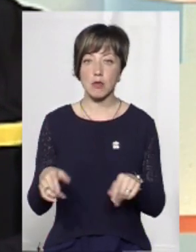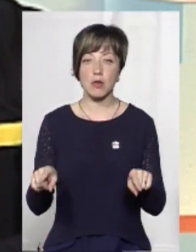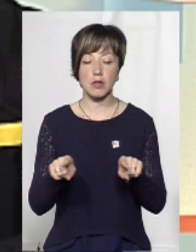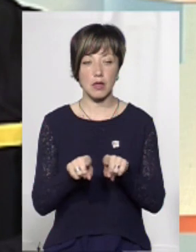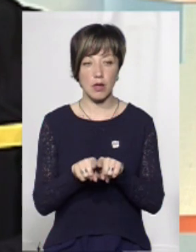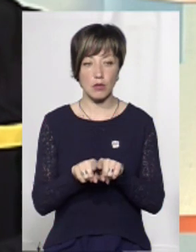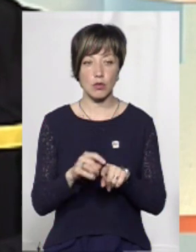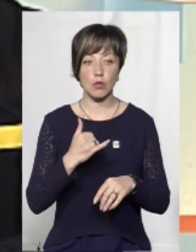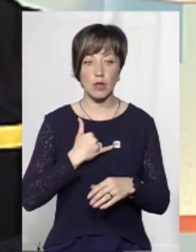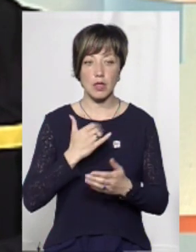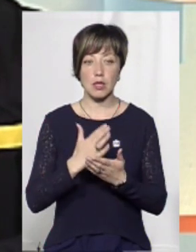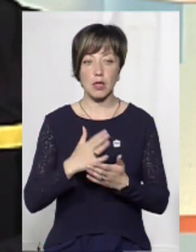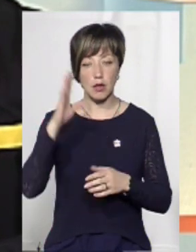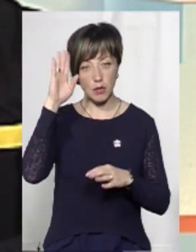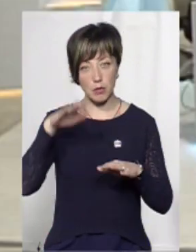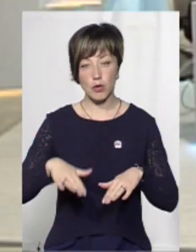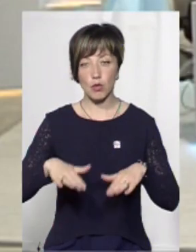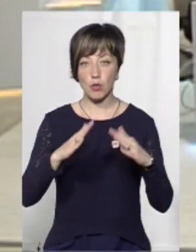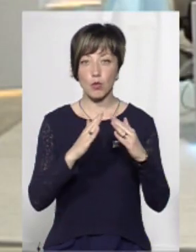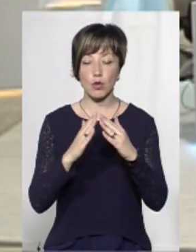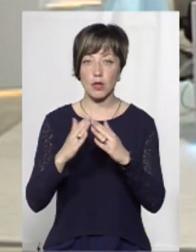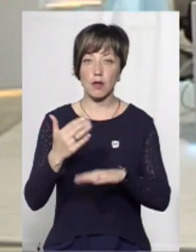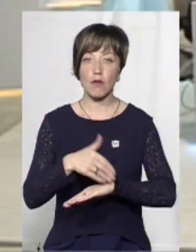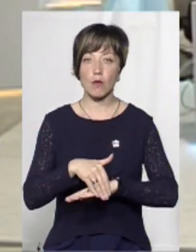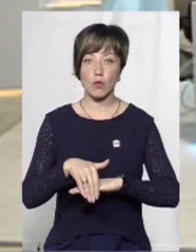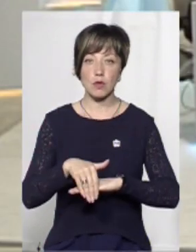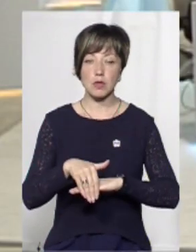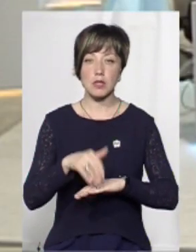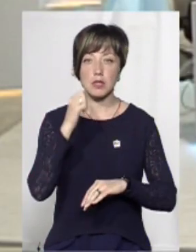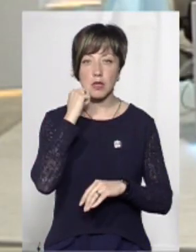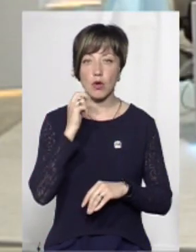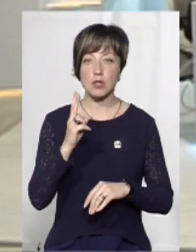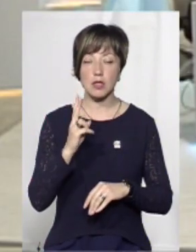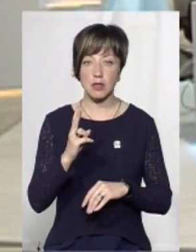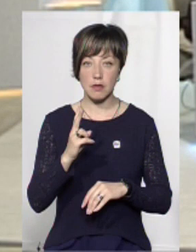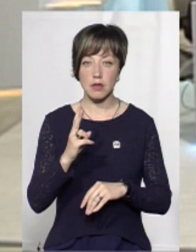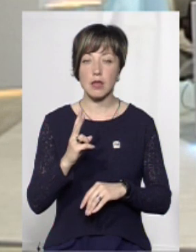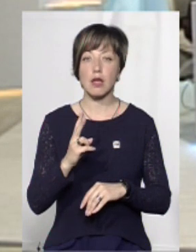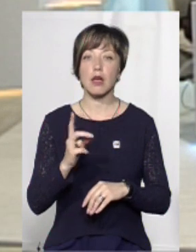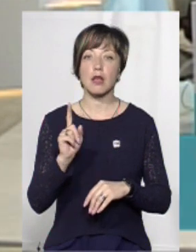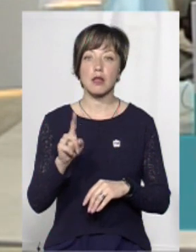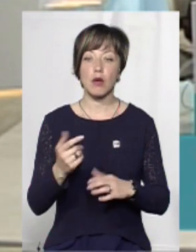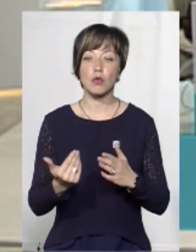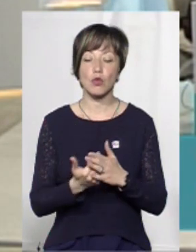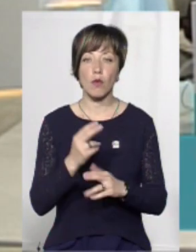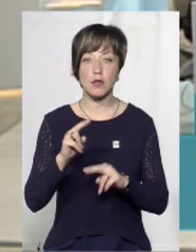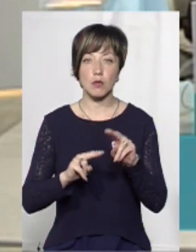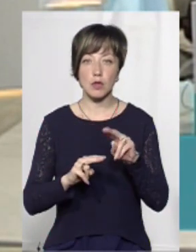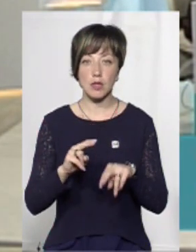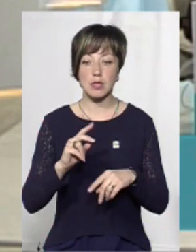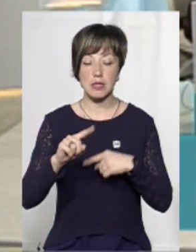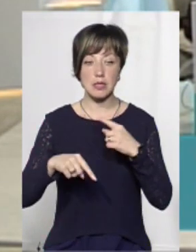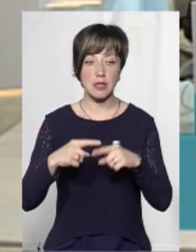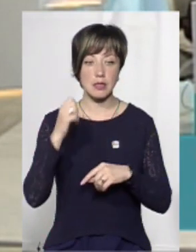Також у нас є підтоплення будинків на вулиці Саркостинівське шосе. Там, де нова забудова за